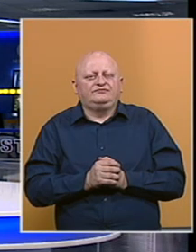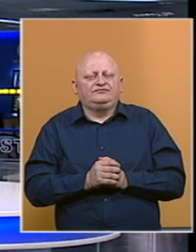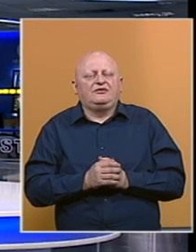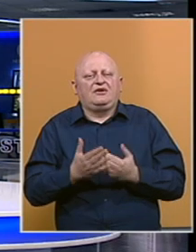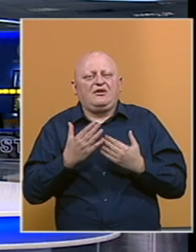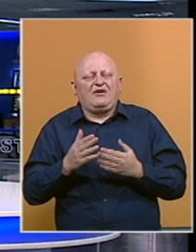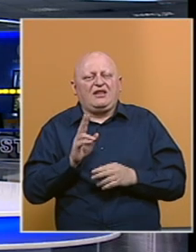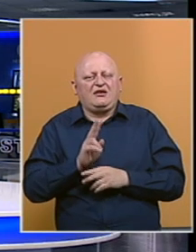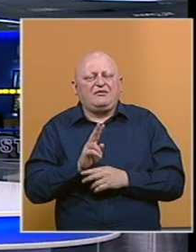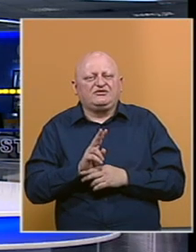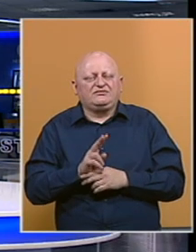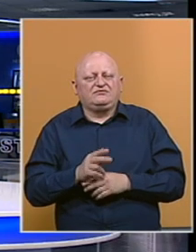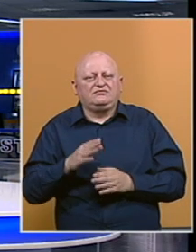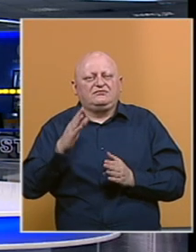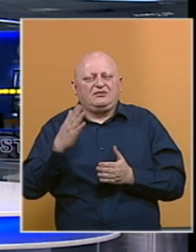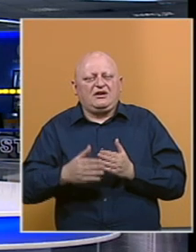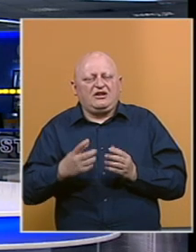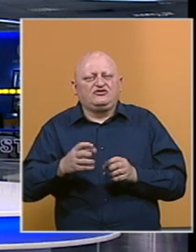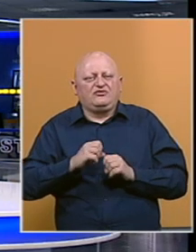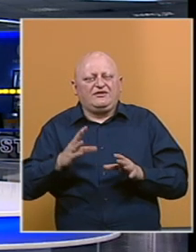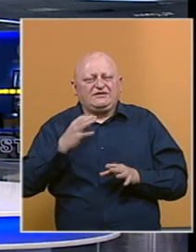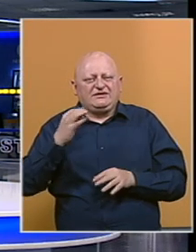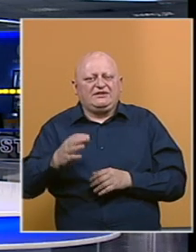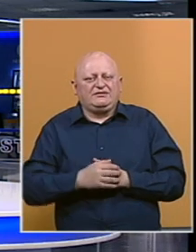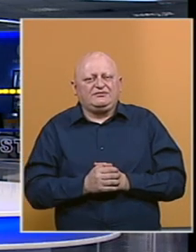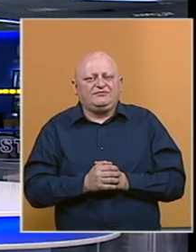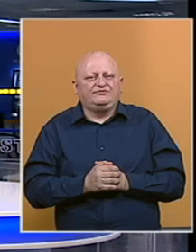Hvala što ste bili sa nama na kraju još jednom vijesti dana.